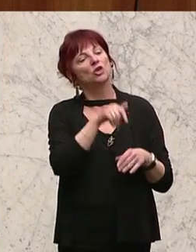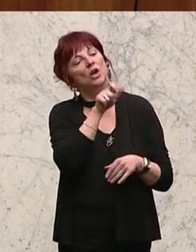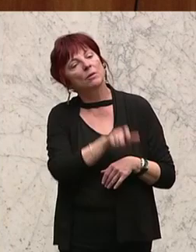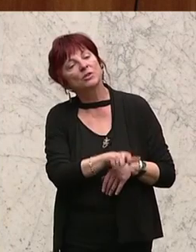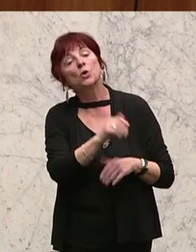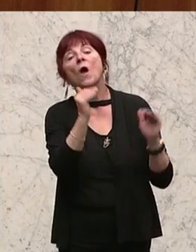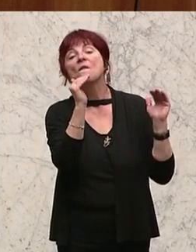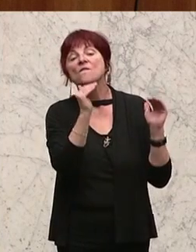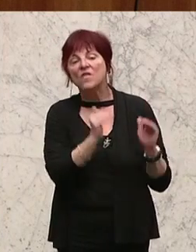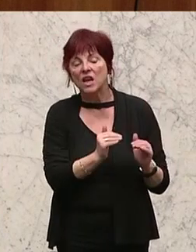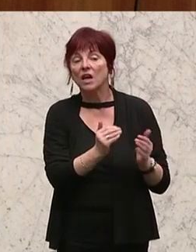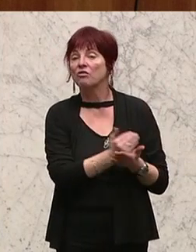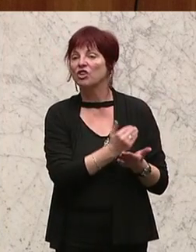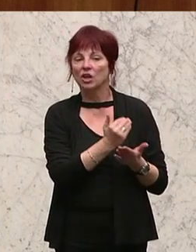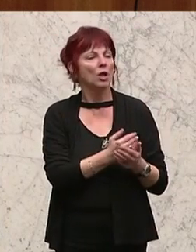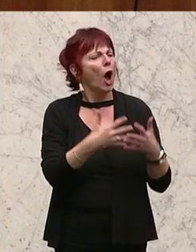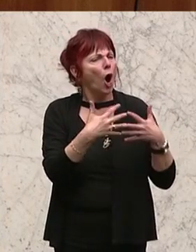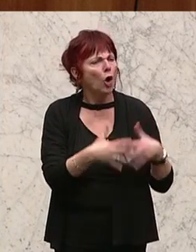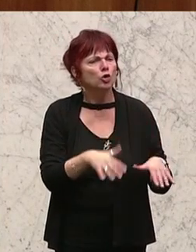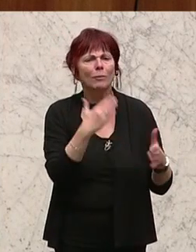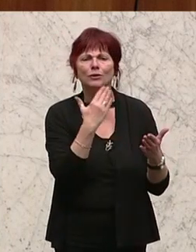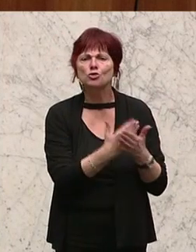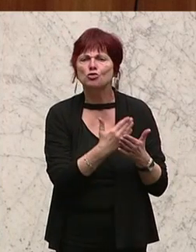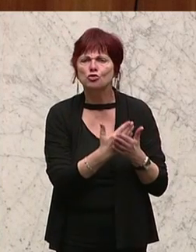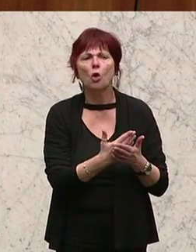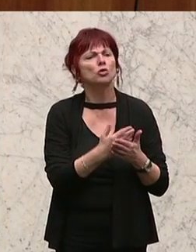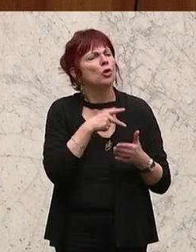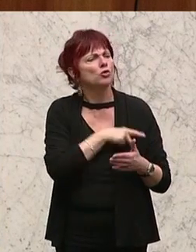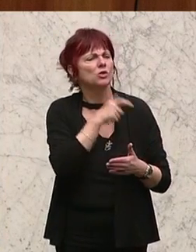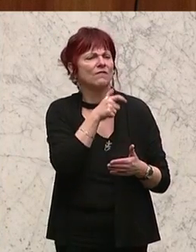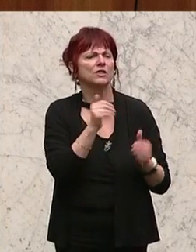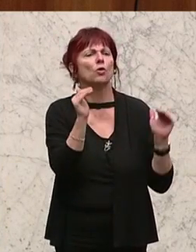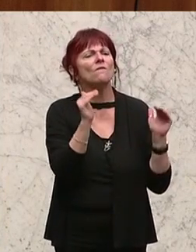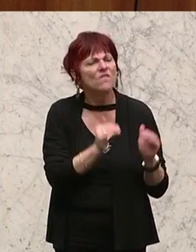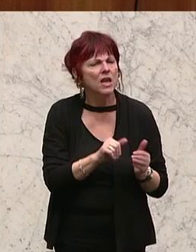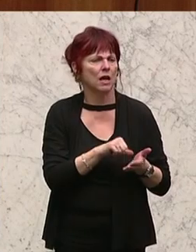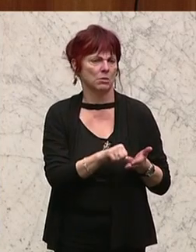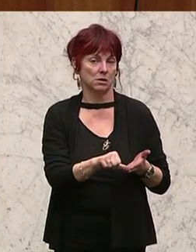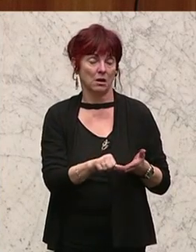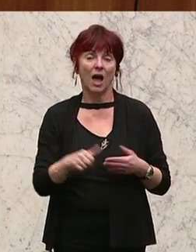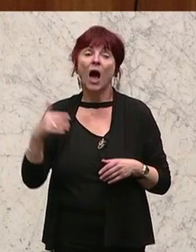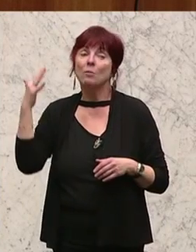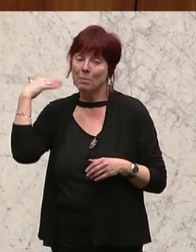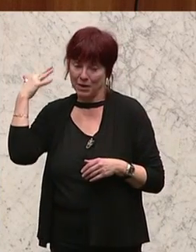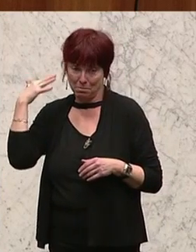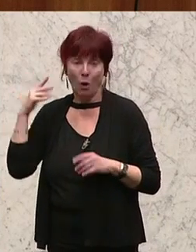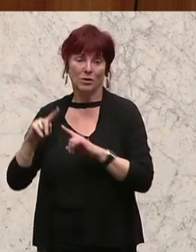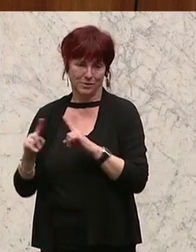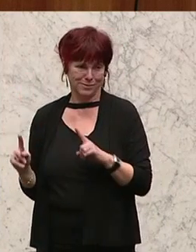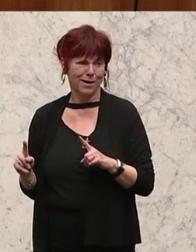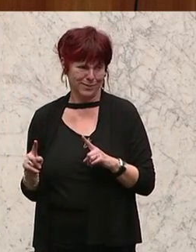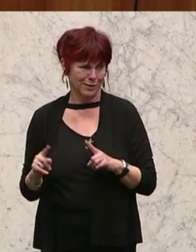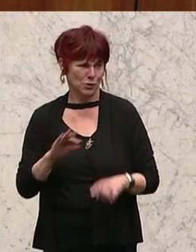verdient, sinken automatisch seine Beiträge, Herr Kollege Lohacker. Bei den Bauern ist das nämlich anders. Die Beiträge